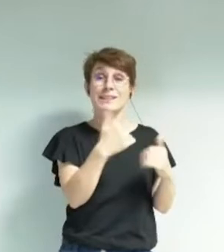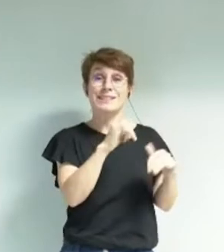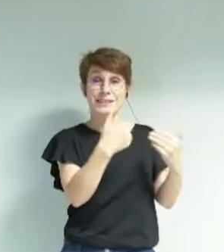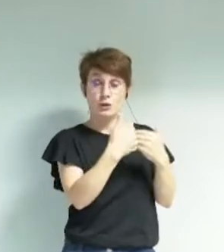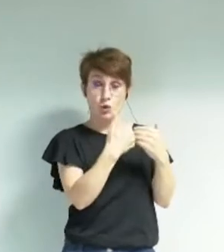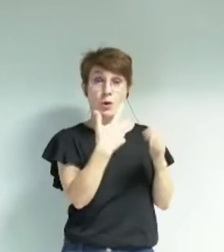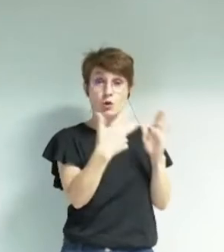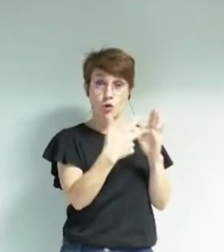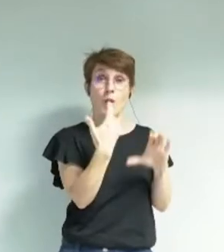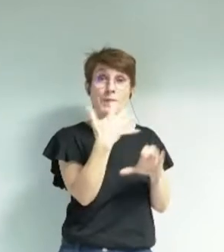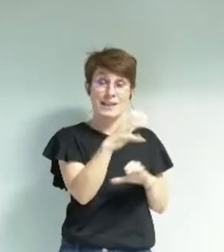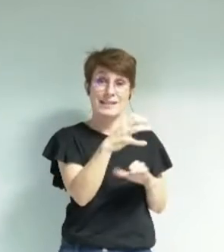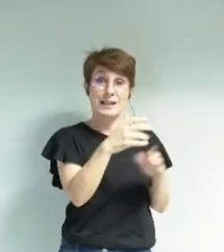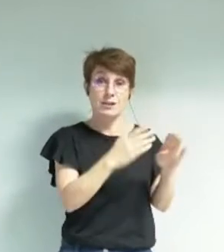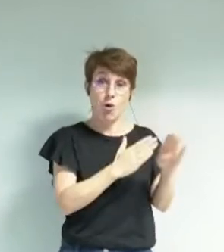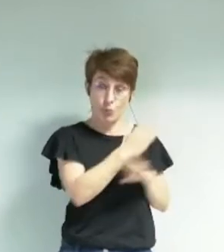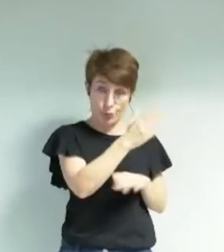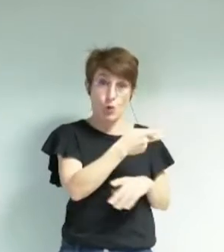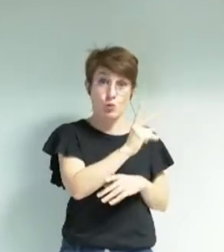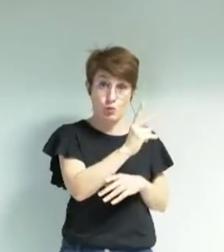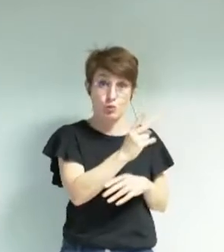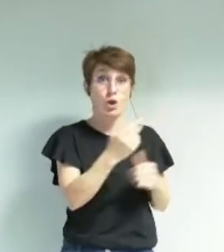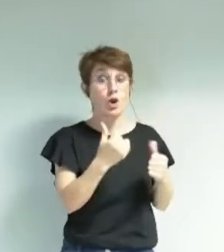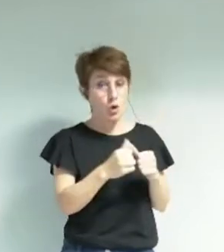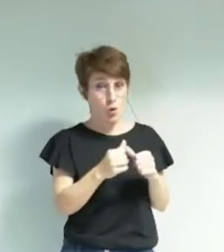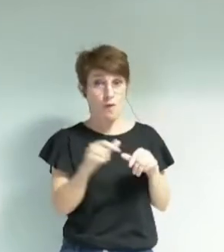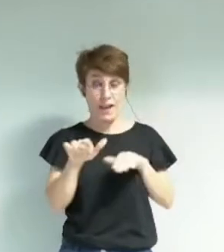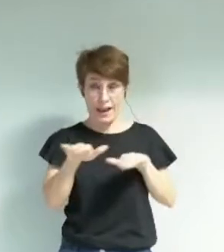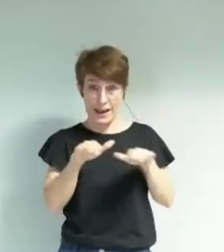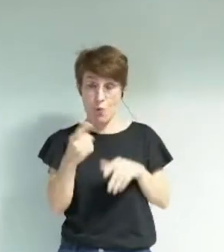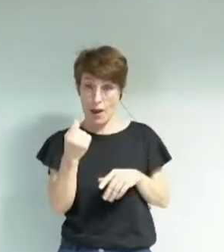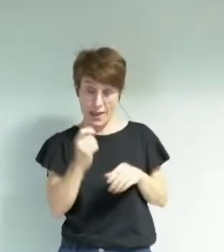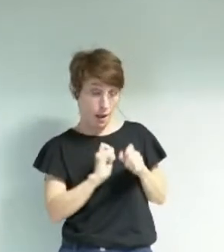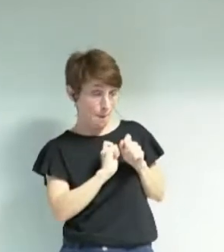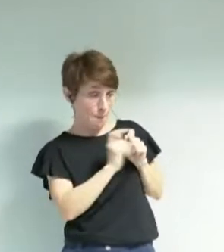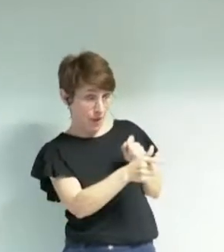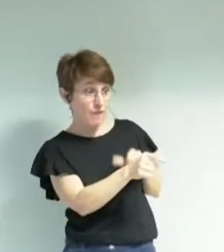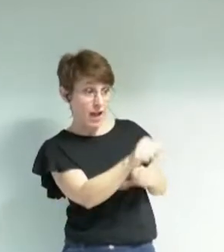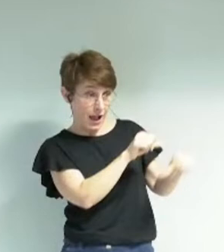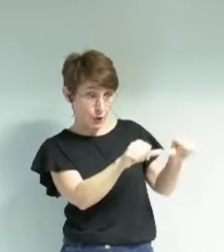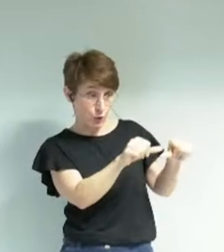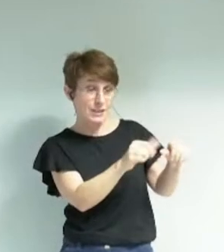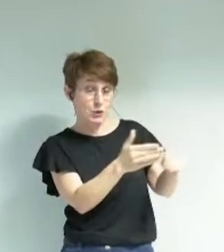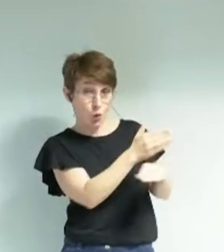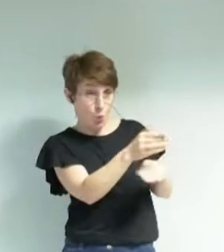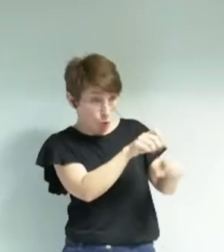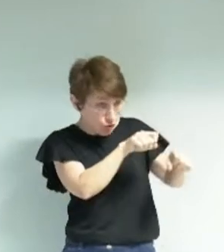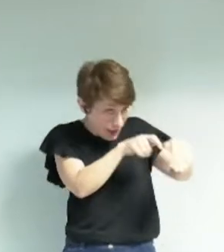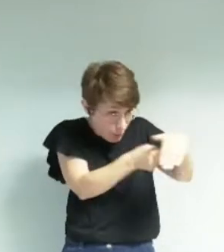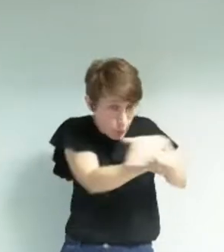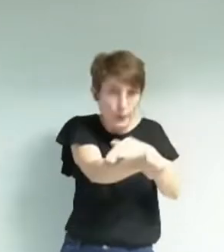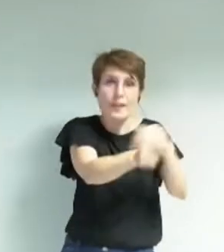nous veillerons à ce que des moyens soient bien alloués réellement dans les projets à chacun des quatre axes énoncés.